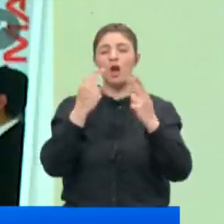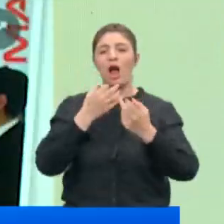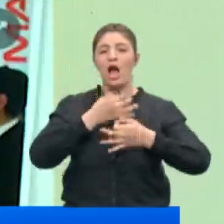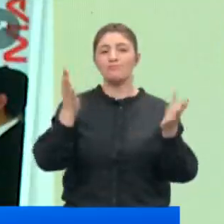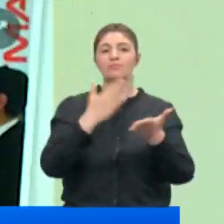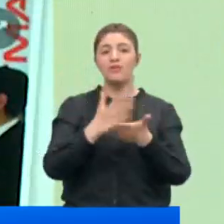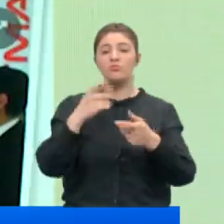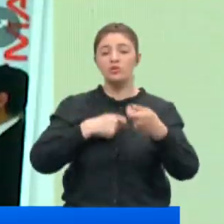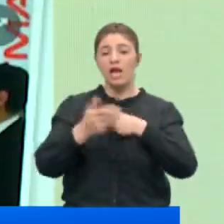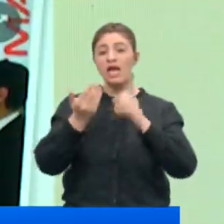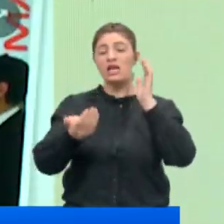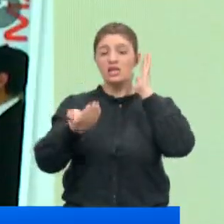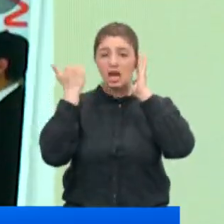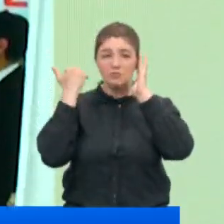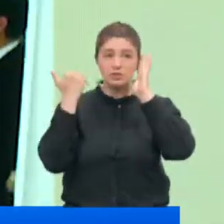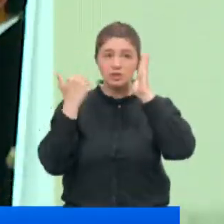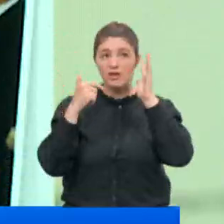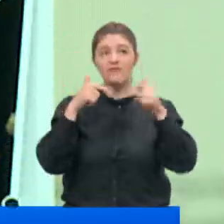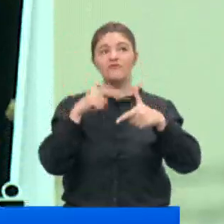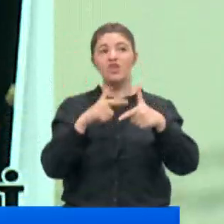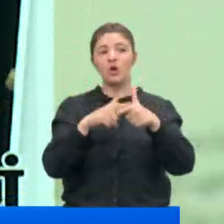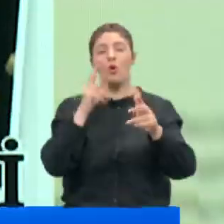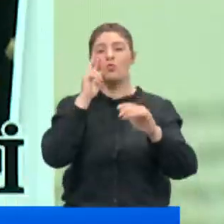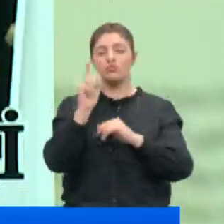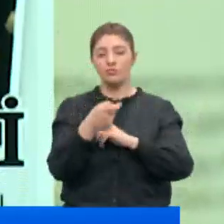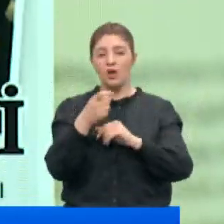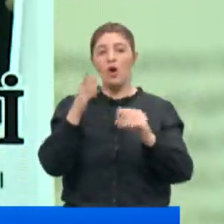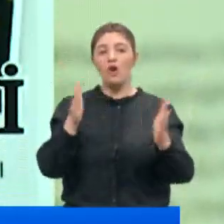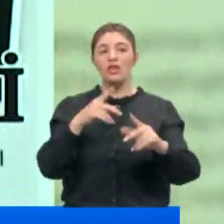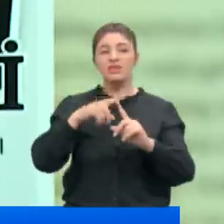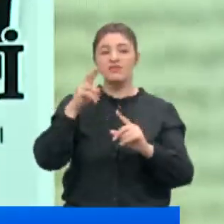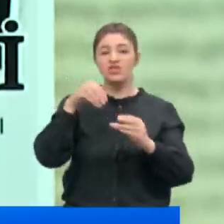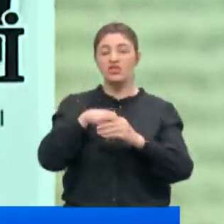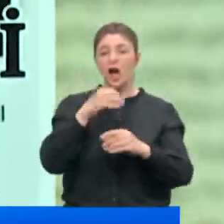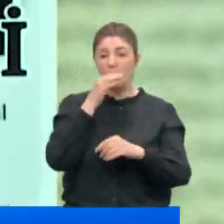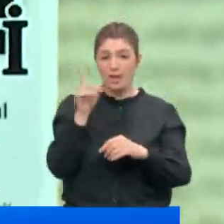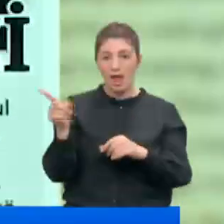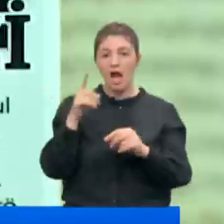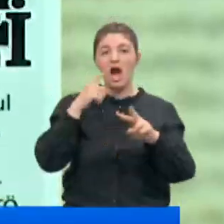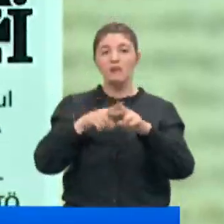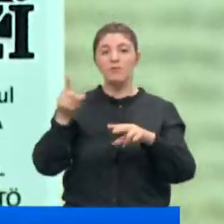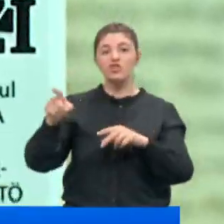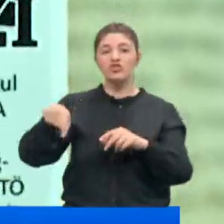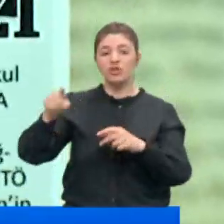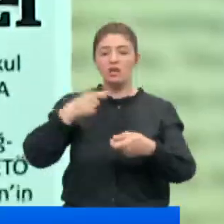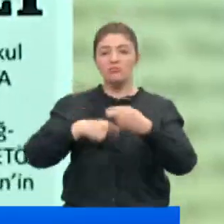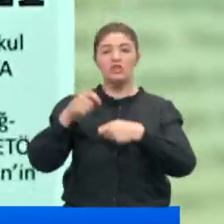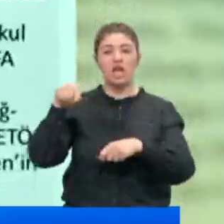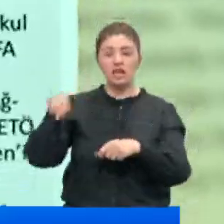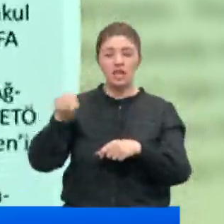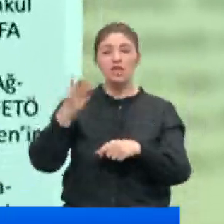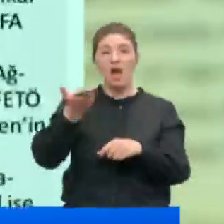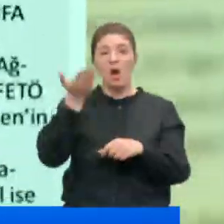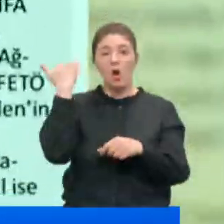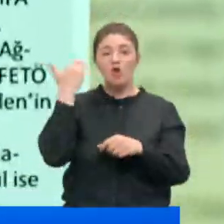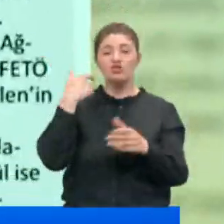şirketin geçmişindeki FETÖ izi. Oda TV'de yer alan habere göre Atmaca Gayrimenkul isimli firmanın daha